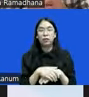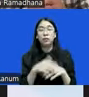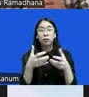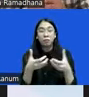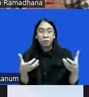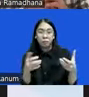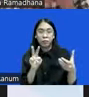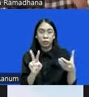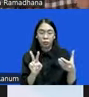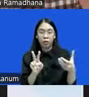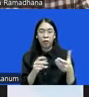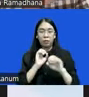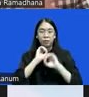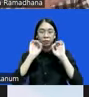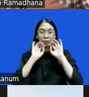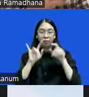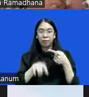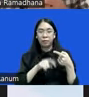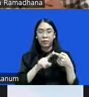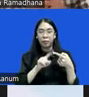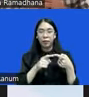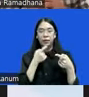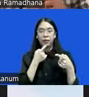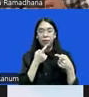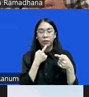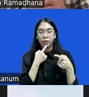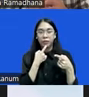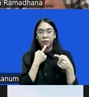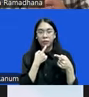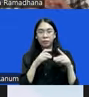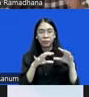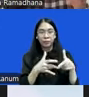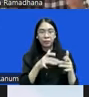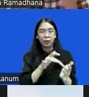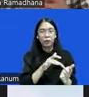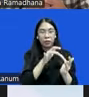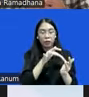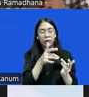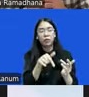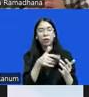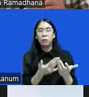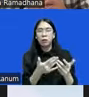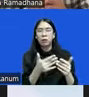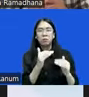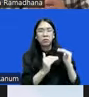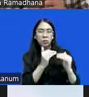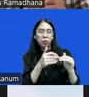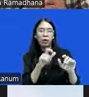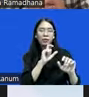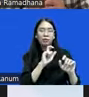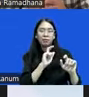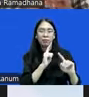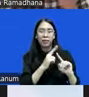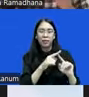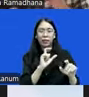pemahaman saya. Tentu pertama terkait dengan aspek formilnya, tidak sesuai dengan tata cara pembentukan peraturan perundang